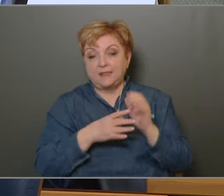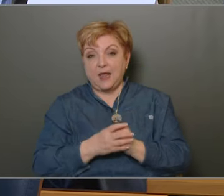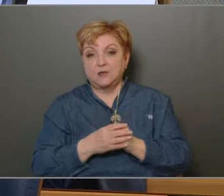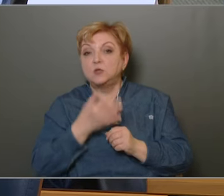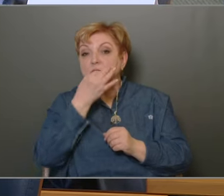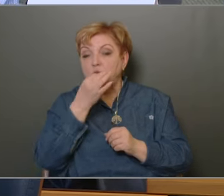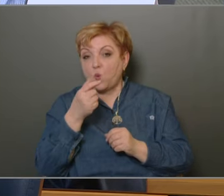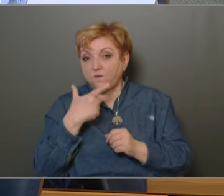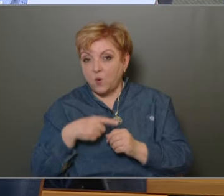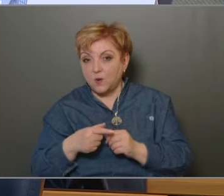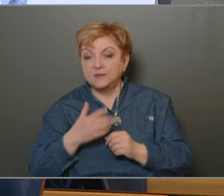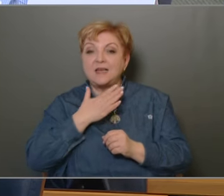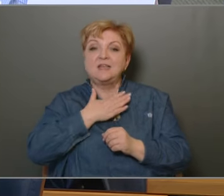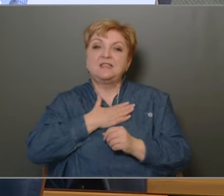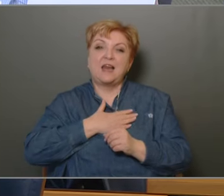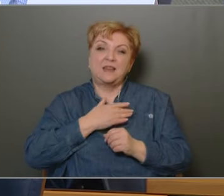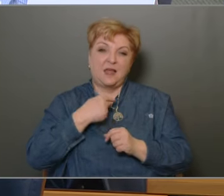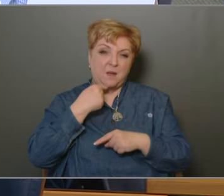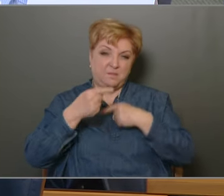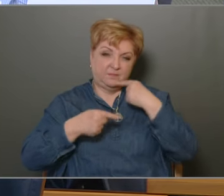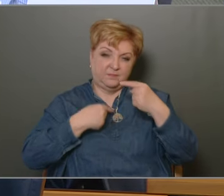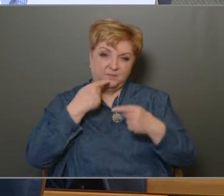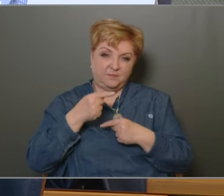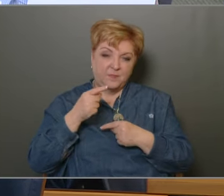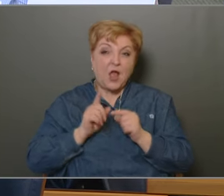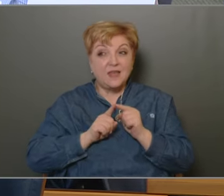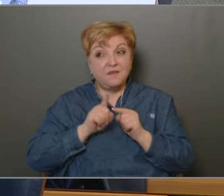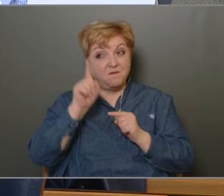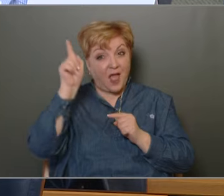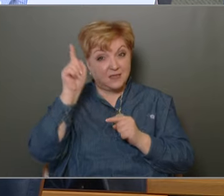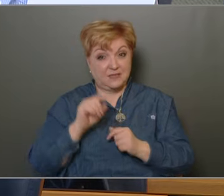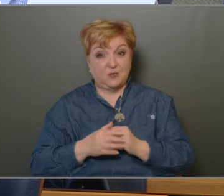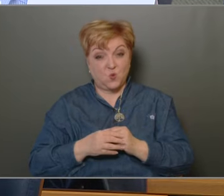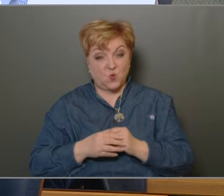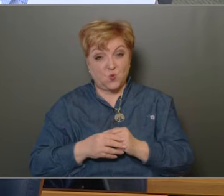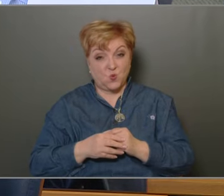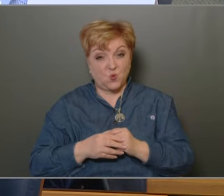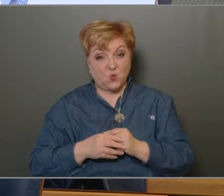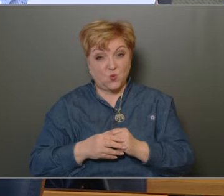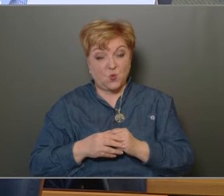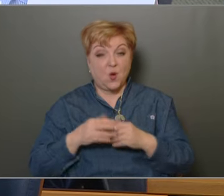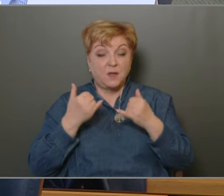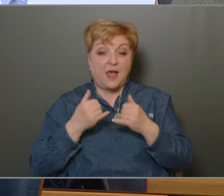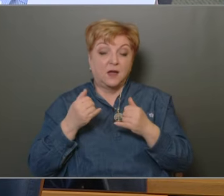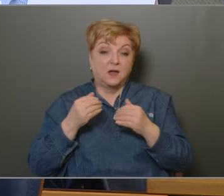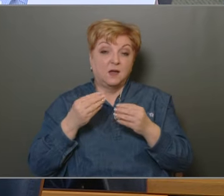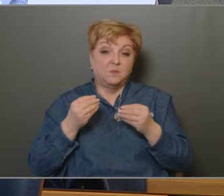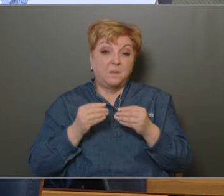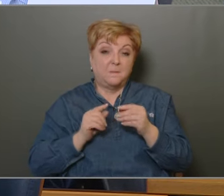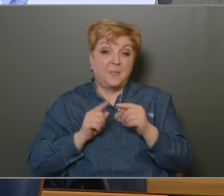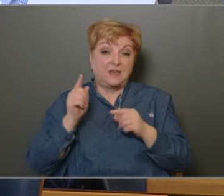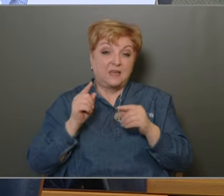szó volt. Én azért szeretném aláhozni, hogy az az infláció, aminek ugyan a mértéke most csökkent, de